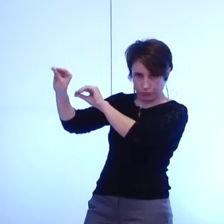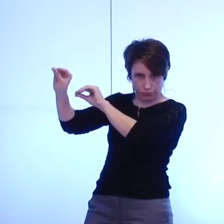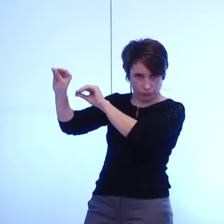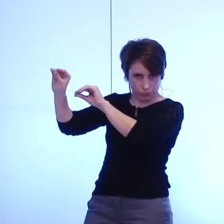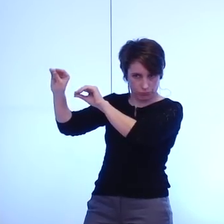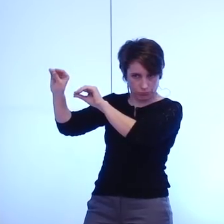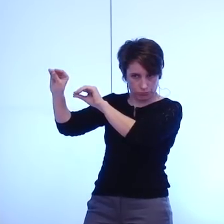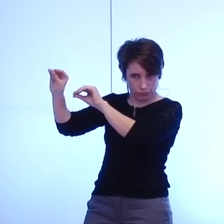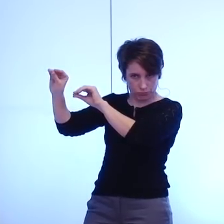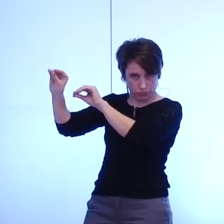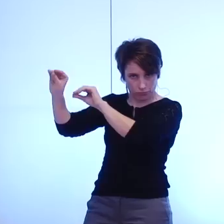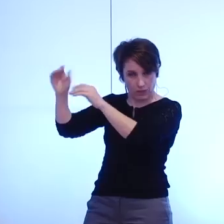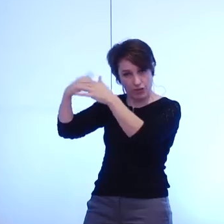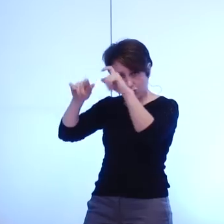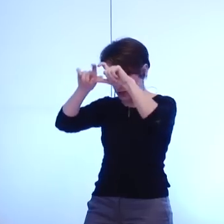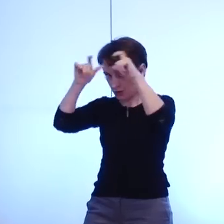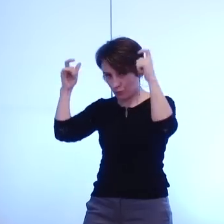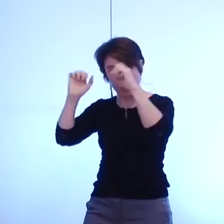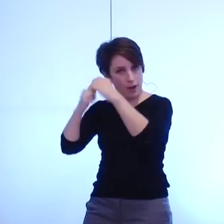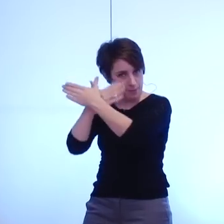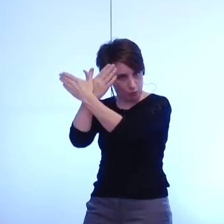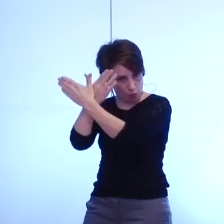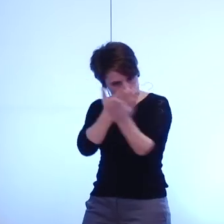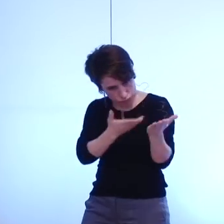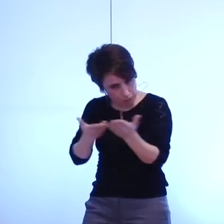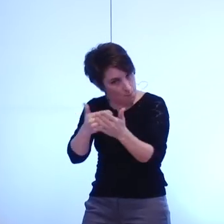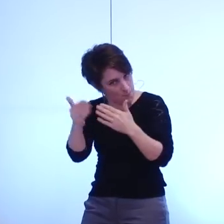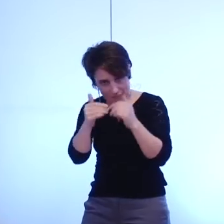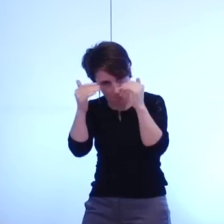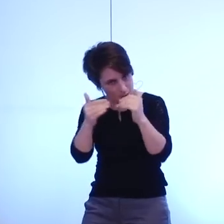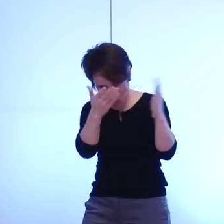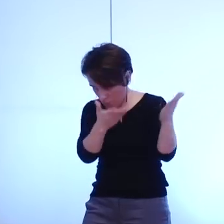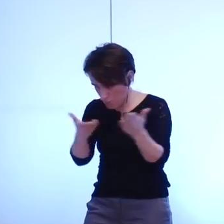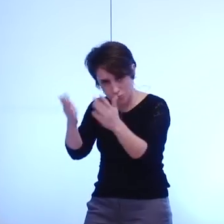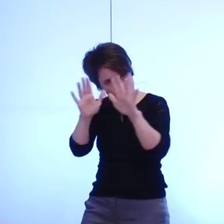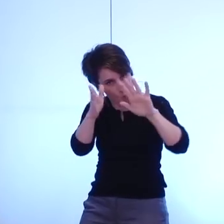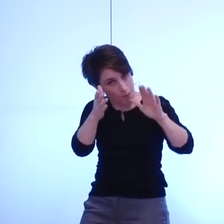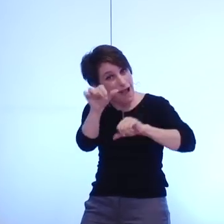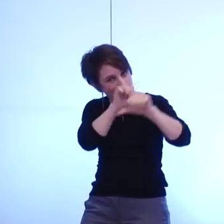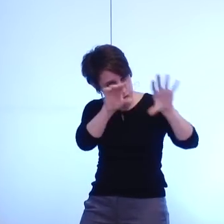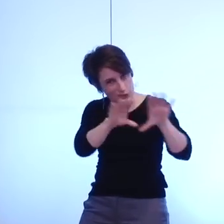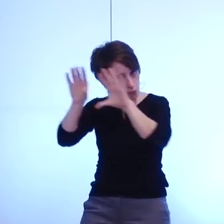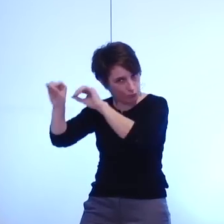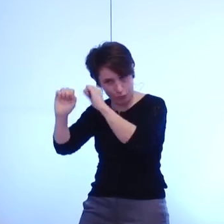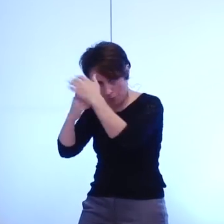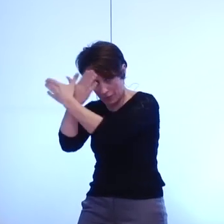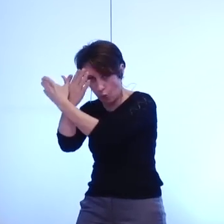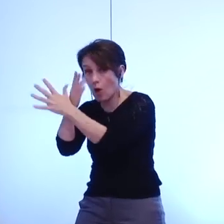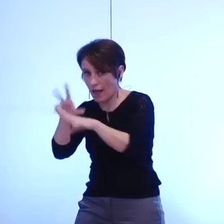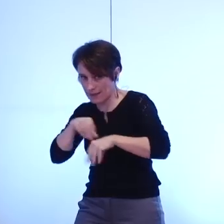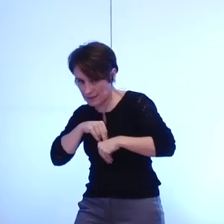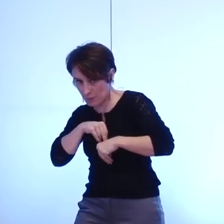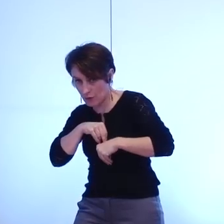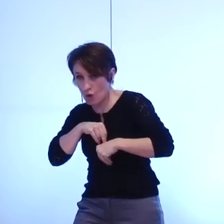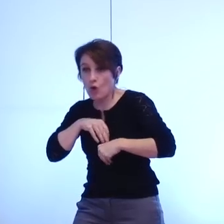métier mais avec un nouvel employeur ou alors effectivement de profiter de cette organisation et de ce transfert